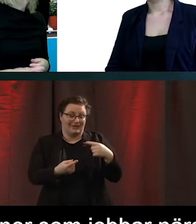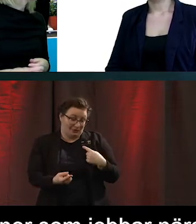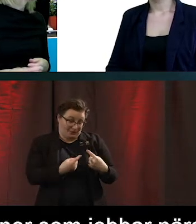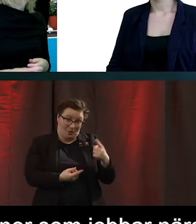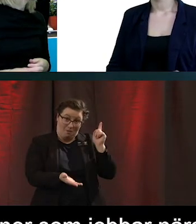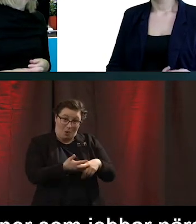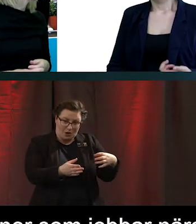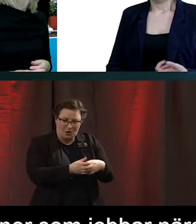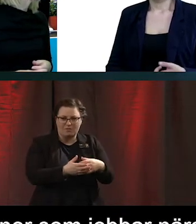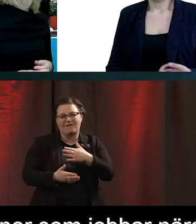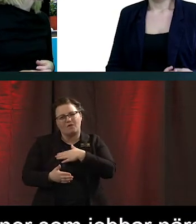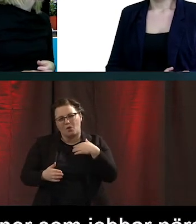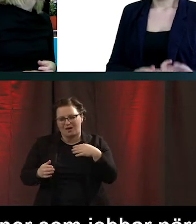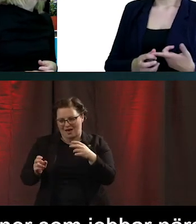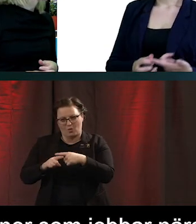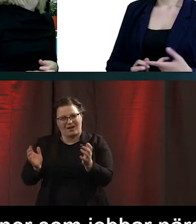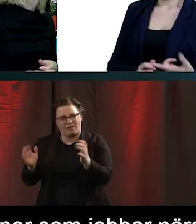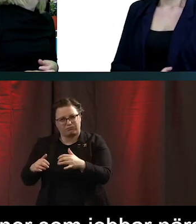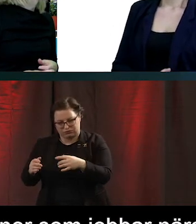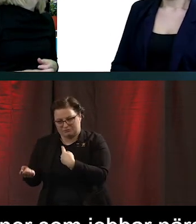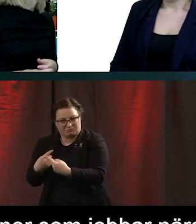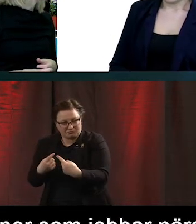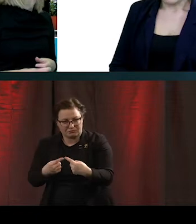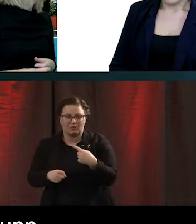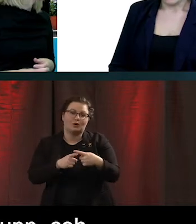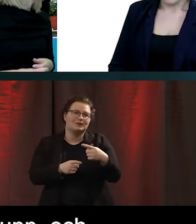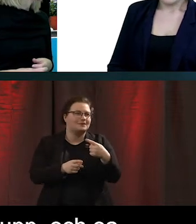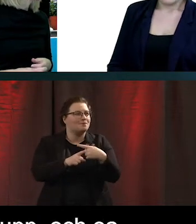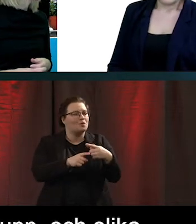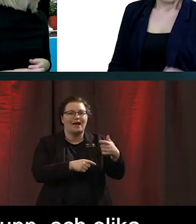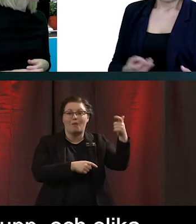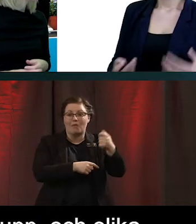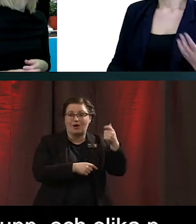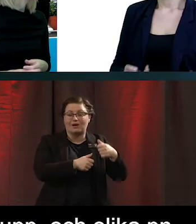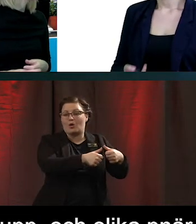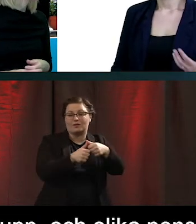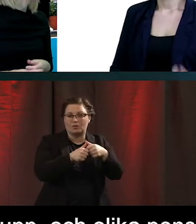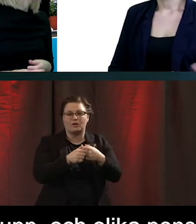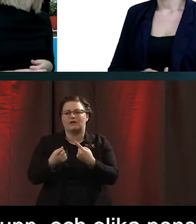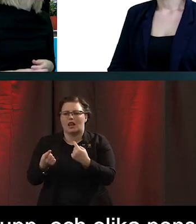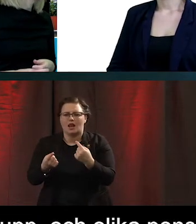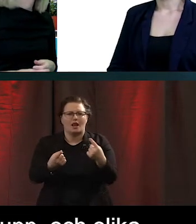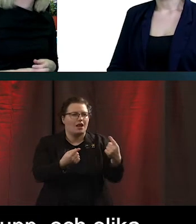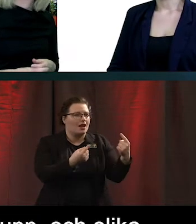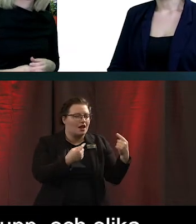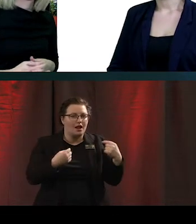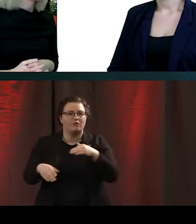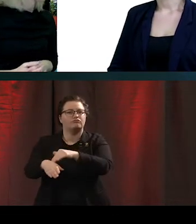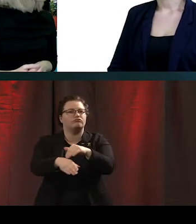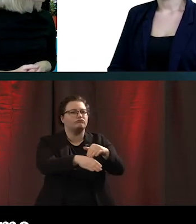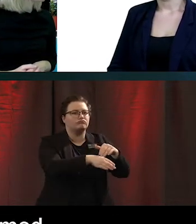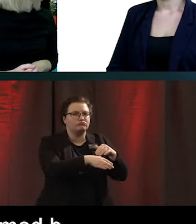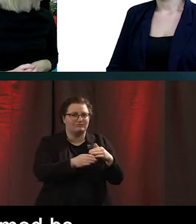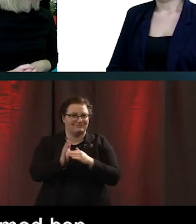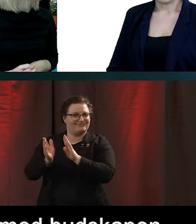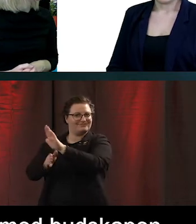mötesplatserna och även på olika pensionärsorganisationer. För att just nå ut om de här budskapen gällande